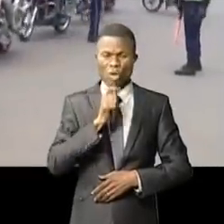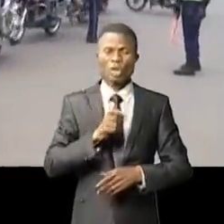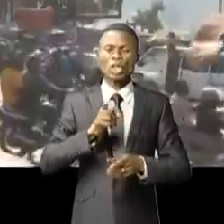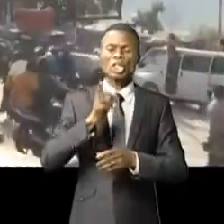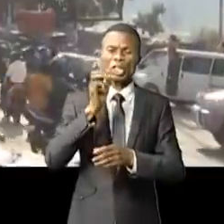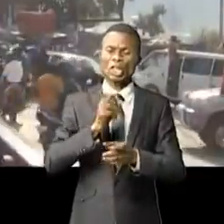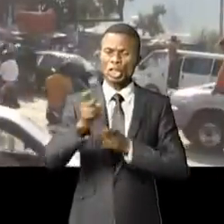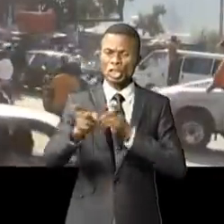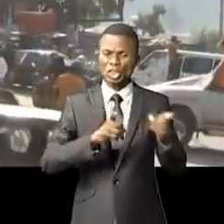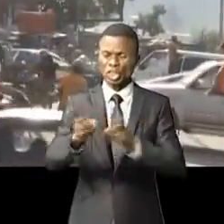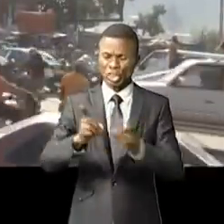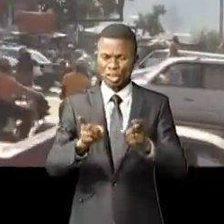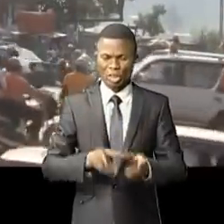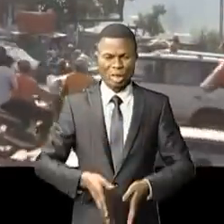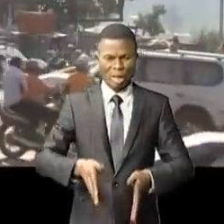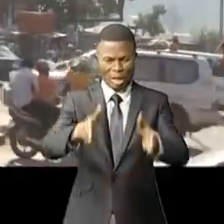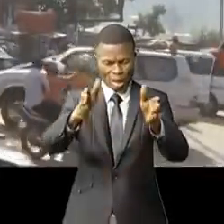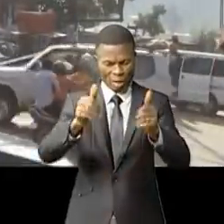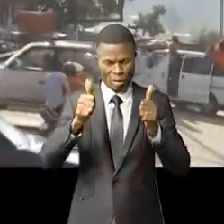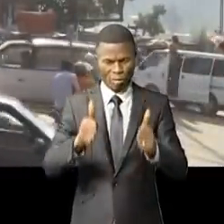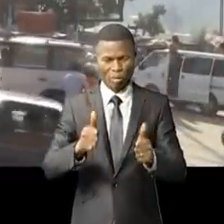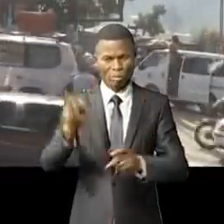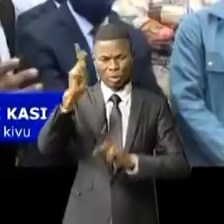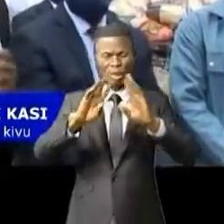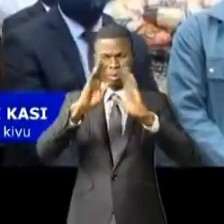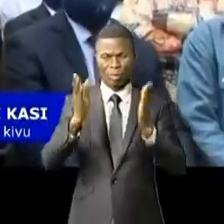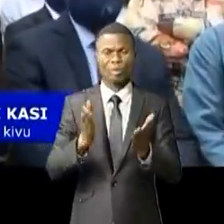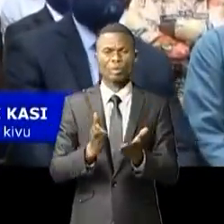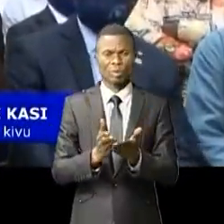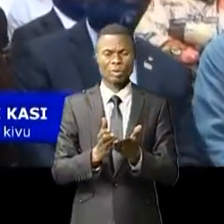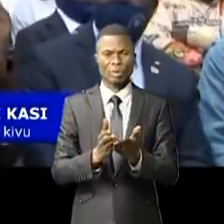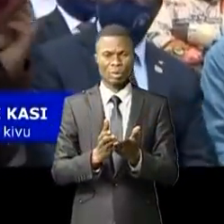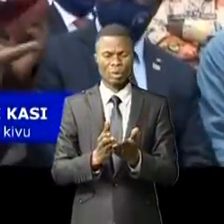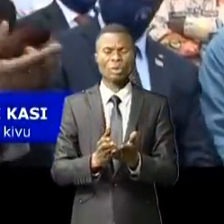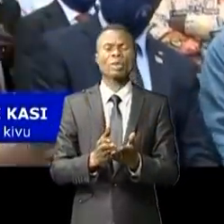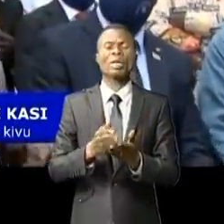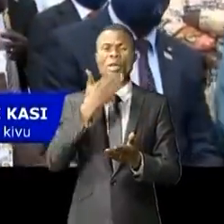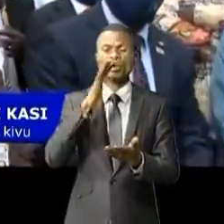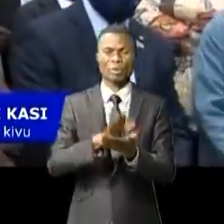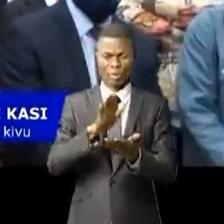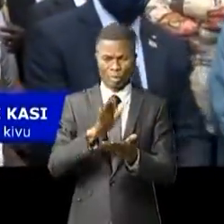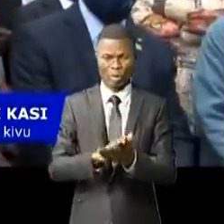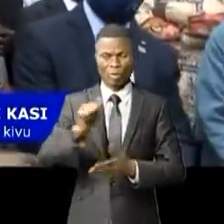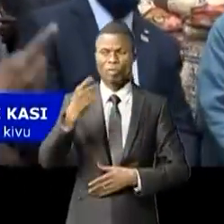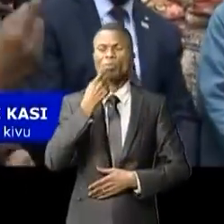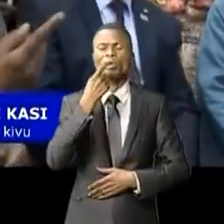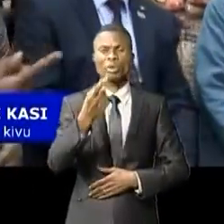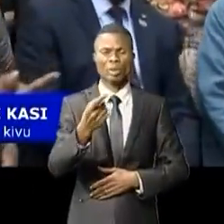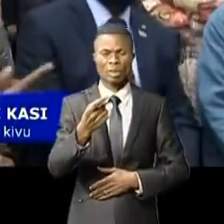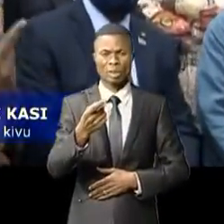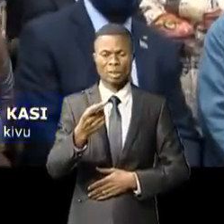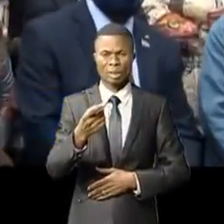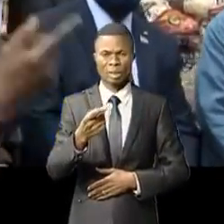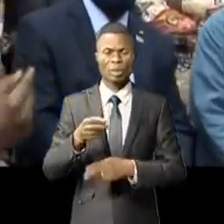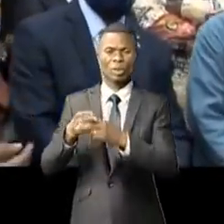routière dans ses coins. La population continue à faire confiance à la SONAS. Vous l'avez dit vous-même, la Syrie